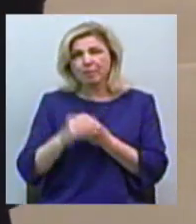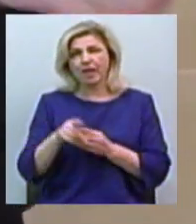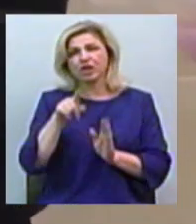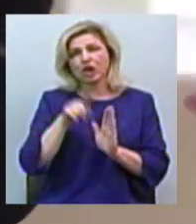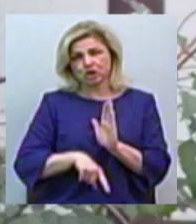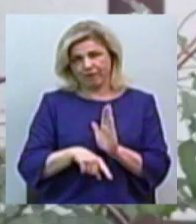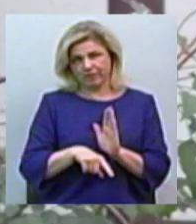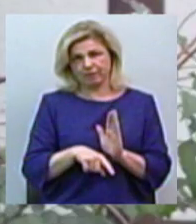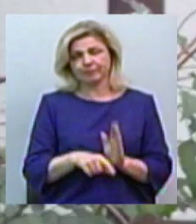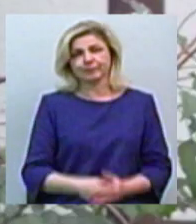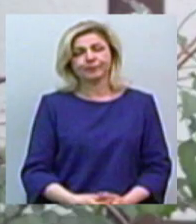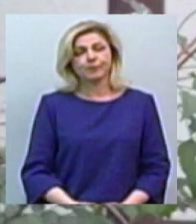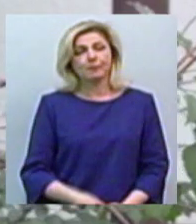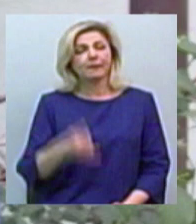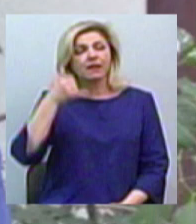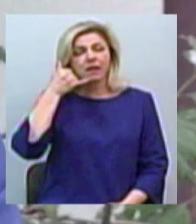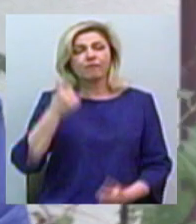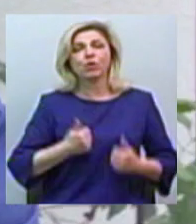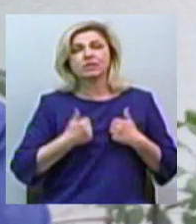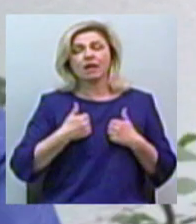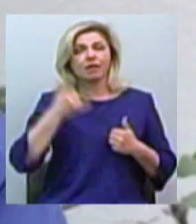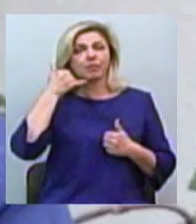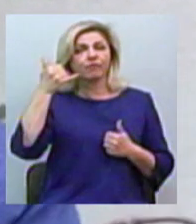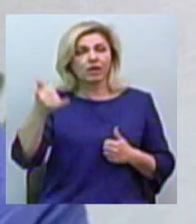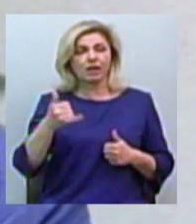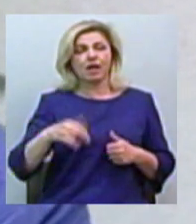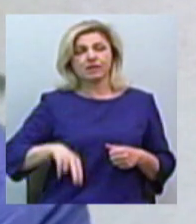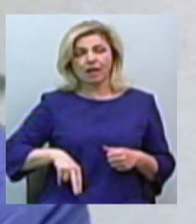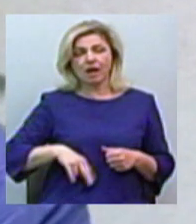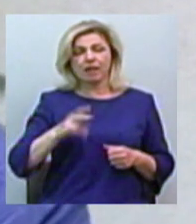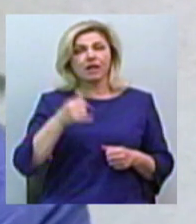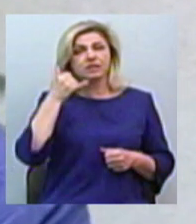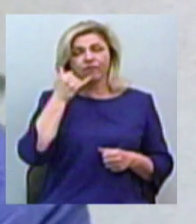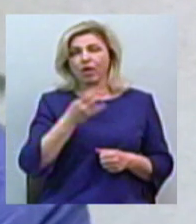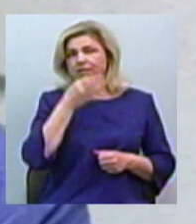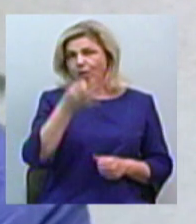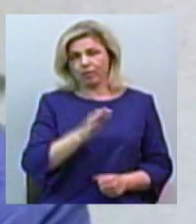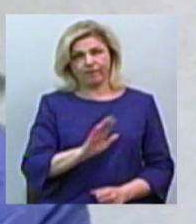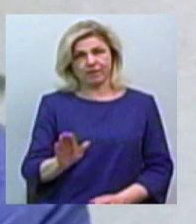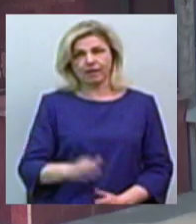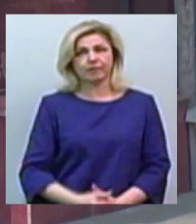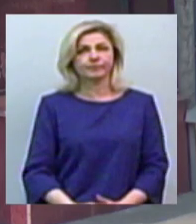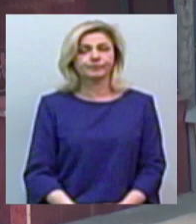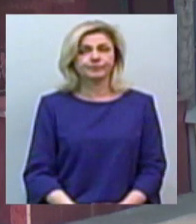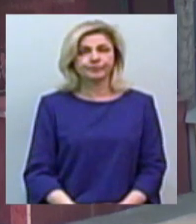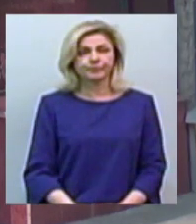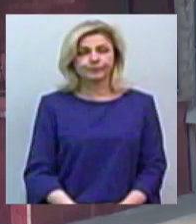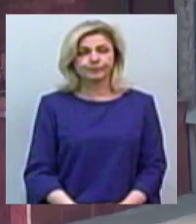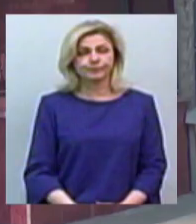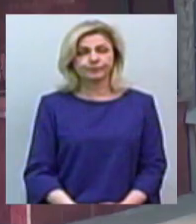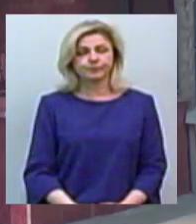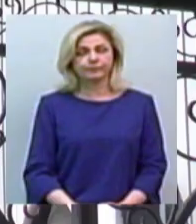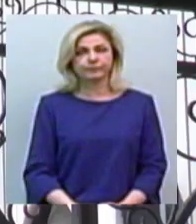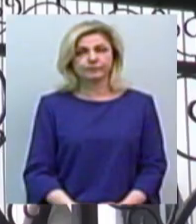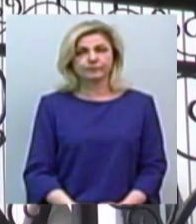аналогами. Телефоном ми намагалися зв'язатися з Глівом Новоторовим, на дзвінки він не відповідає. Катерина Максименко, Юлія Філімон,